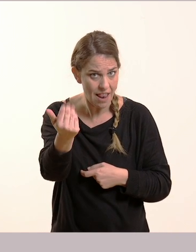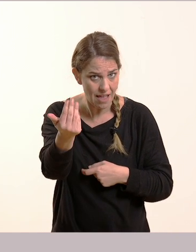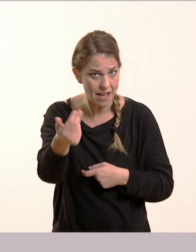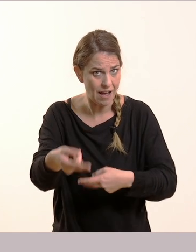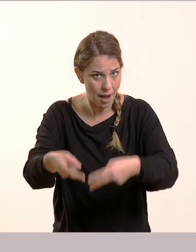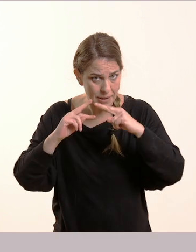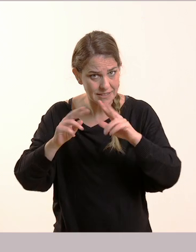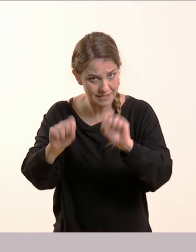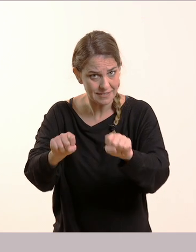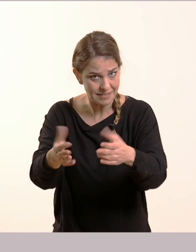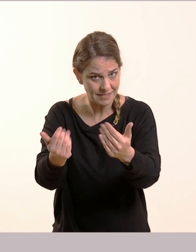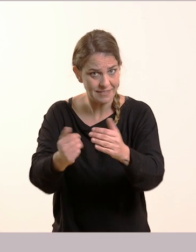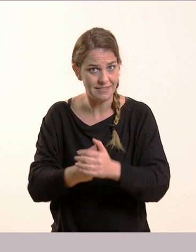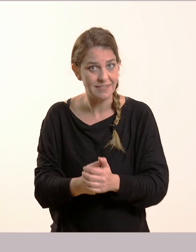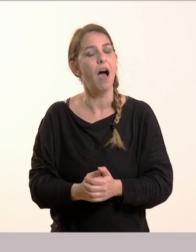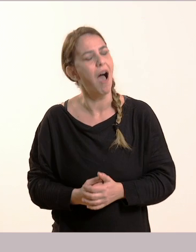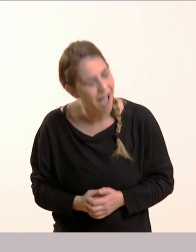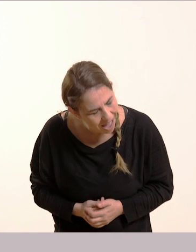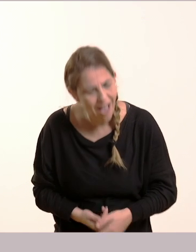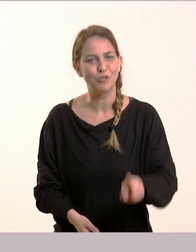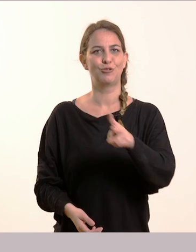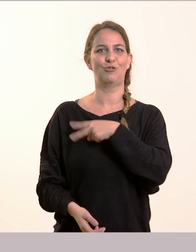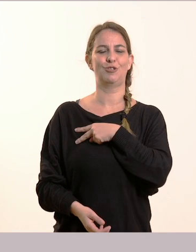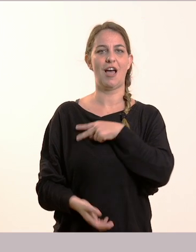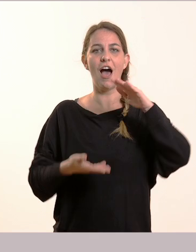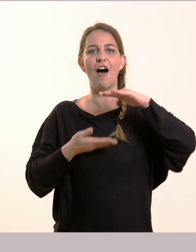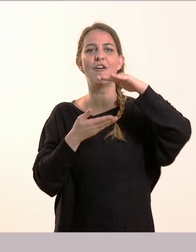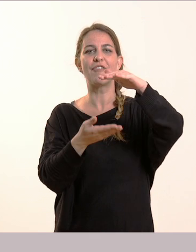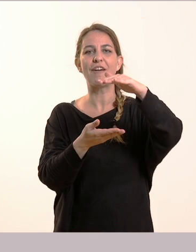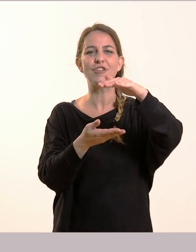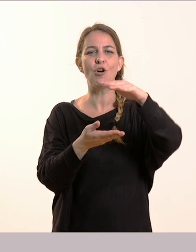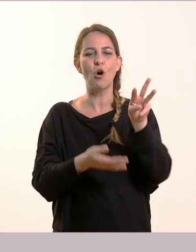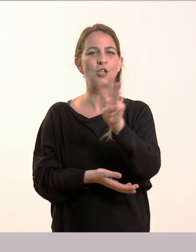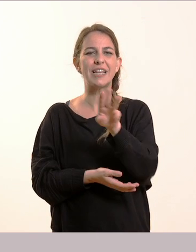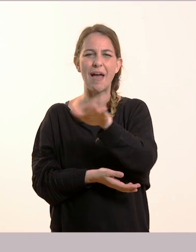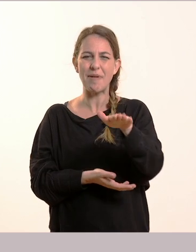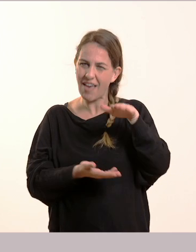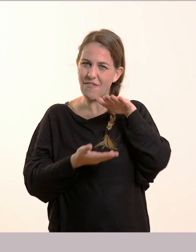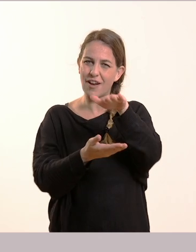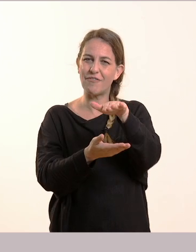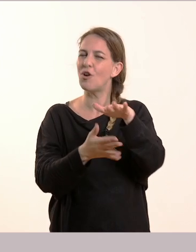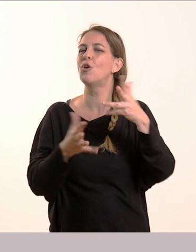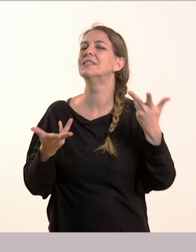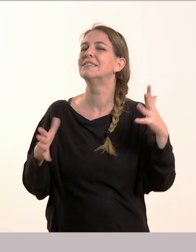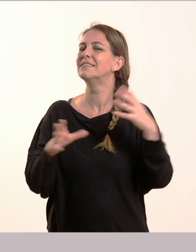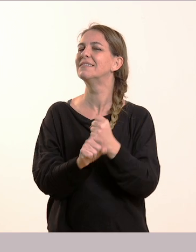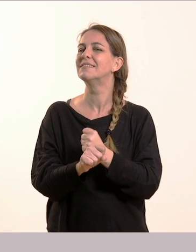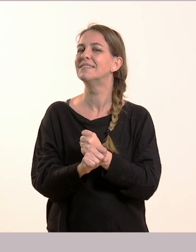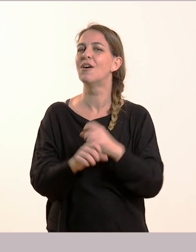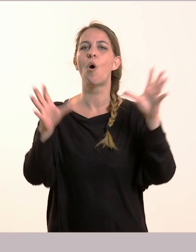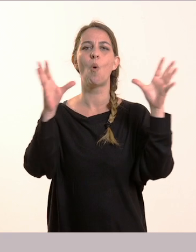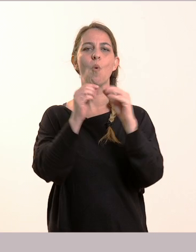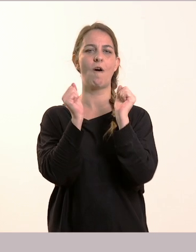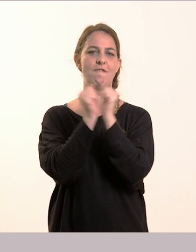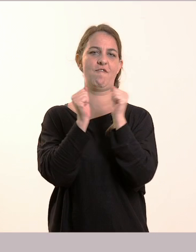Α, μπράβο! Πολύ καλά! Το βραβείο που κέρδισαν όλοι ήταν το βραβείο της φιλίας.